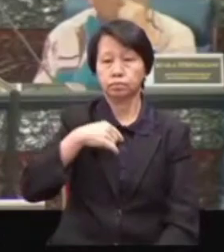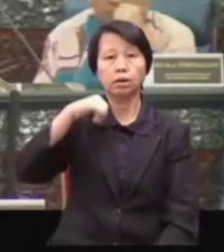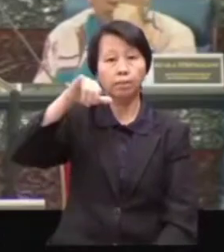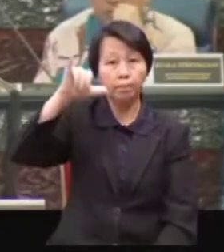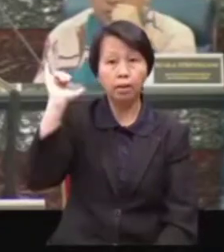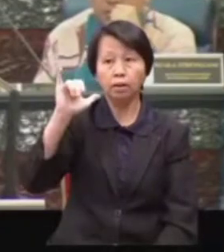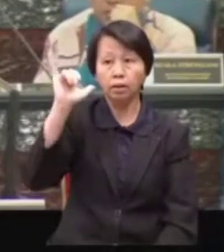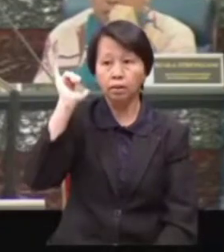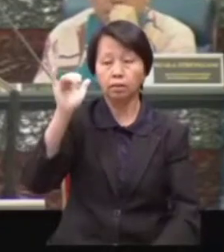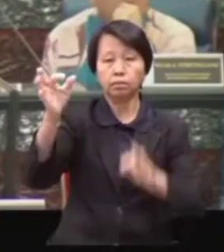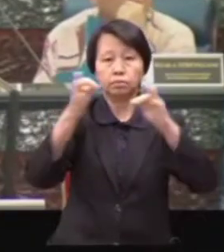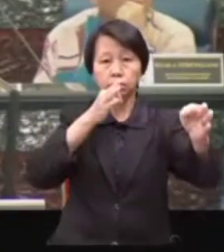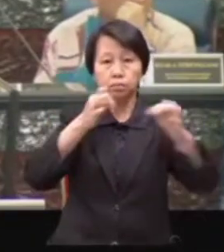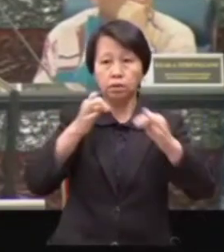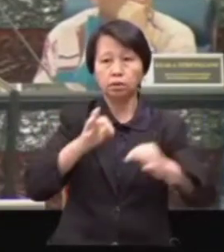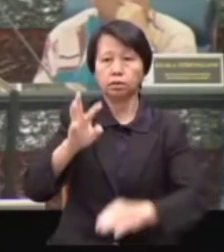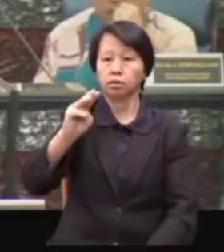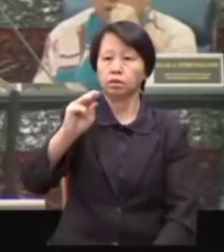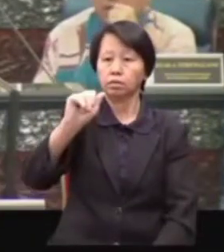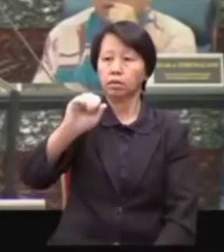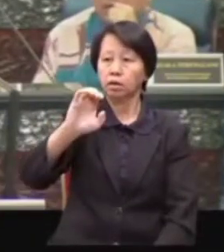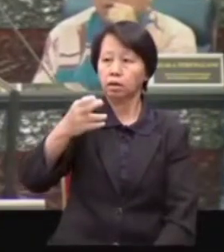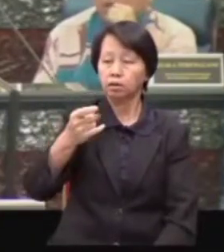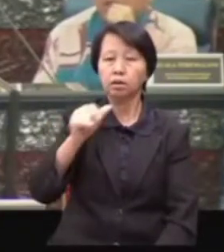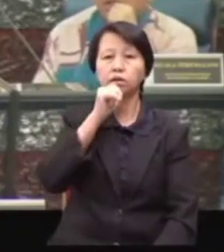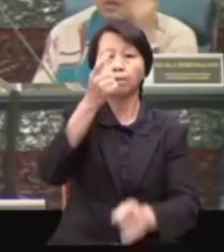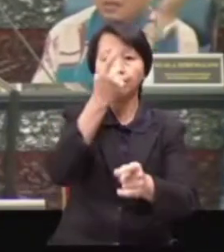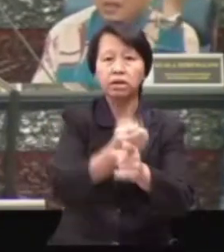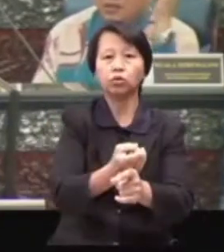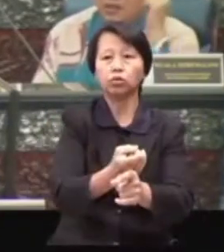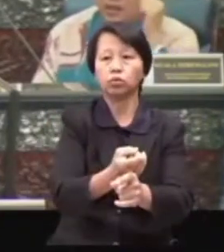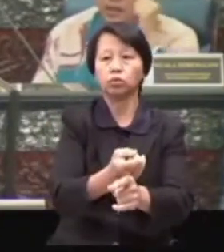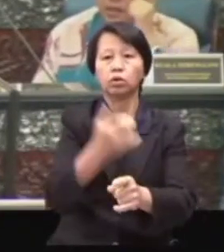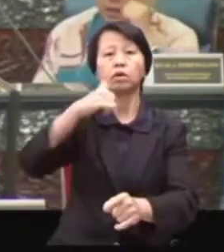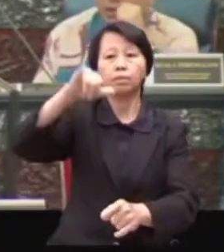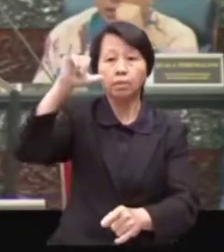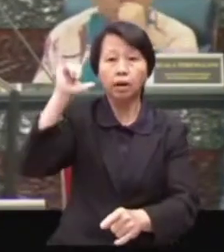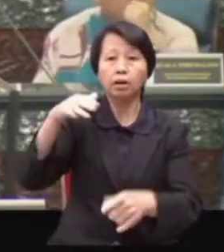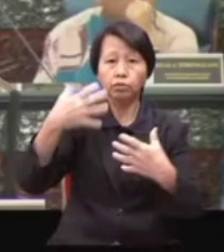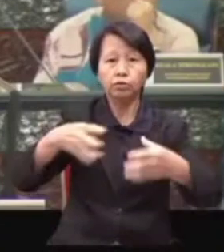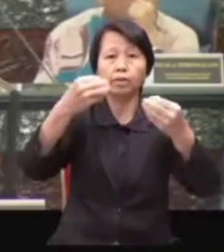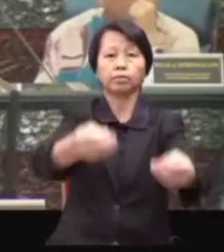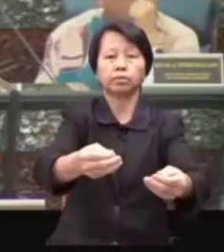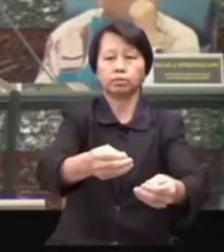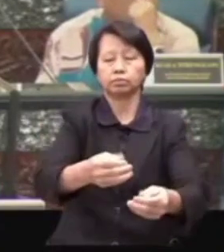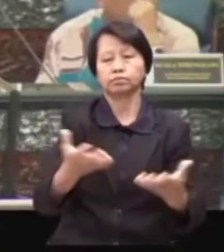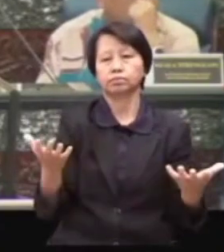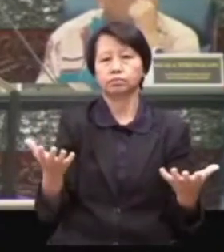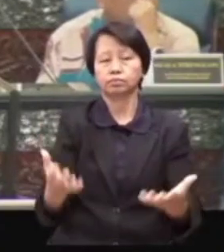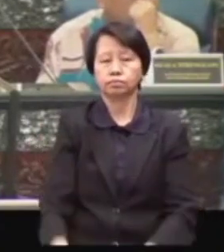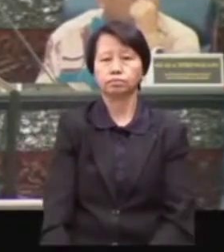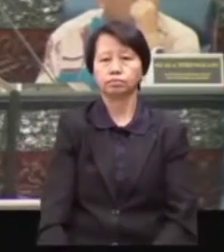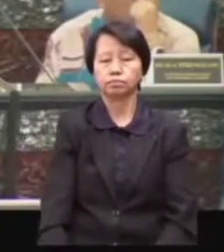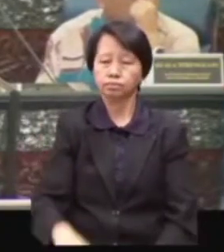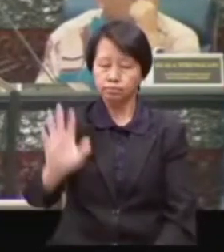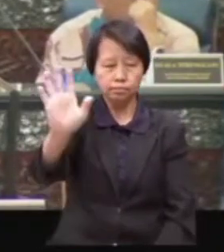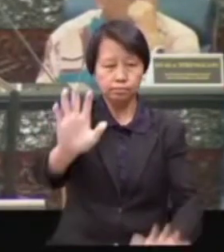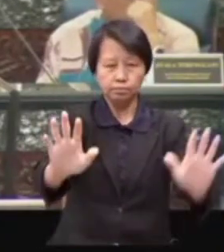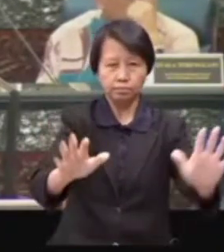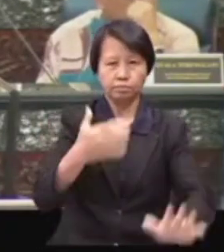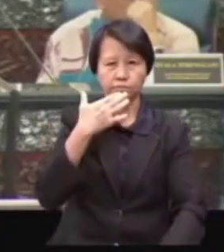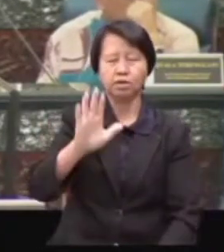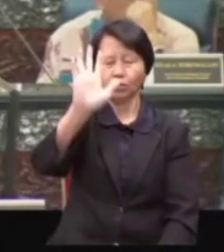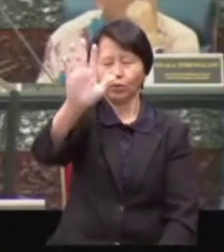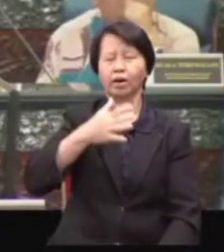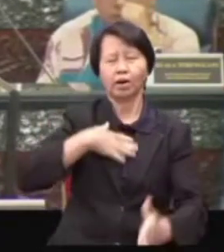Semalam, semalam penjelasan yang Macang bagi itu tidak betul. Terima kasih. Kapa? Terima kasih. Bagi